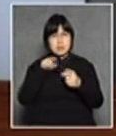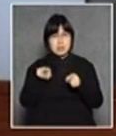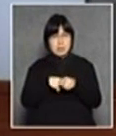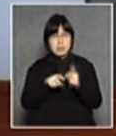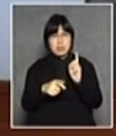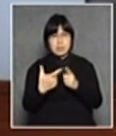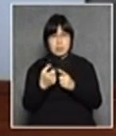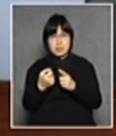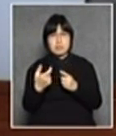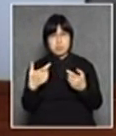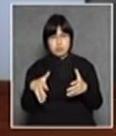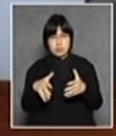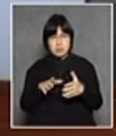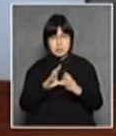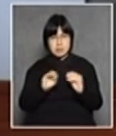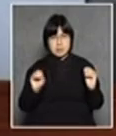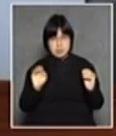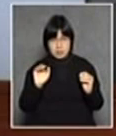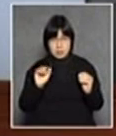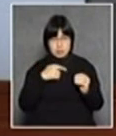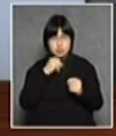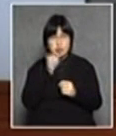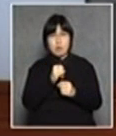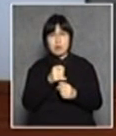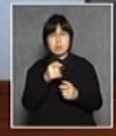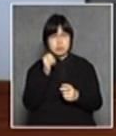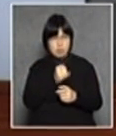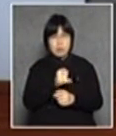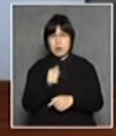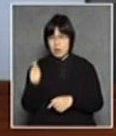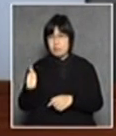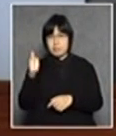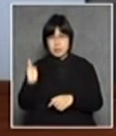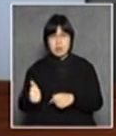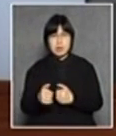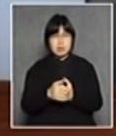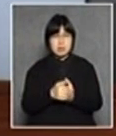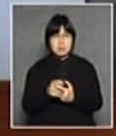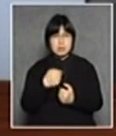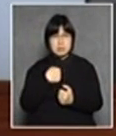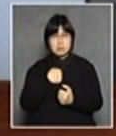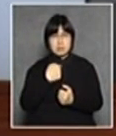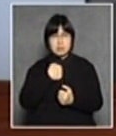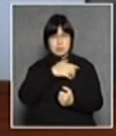就可以解脫了是不是如果你錯就錯就對那你還要叫我們一個